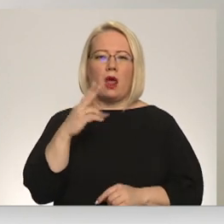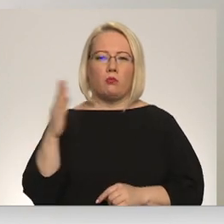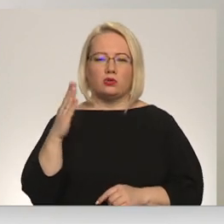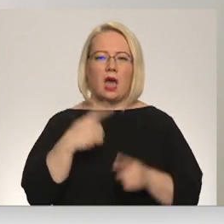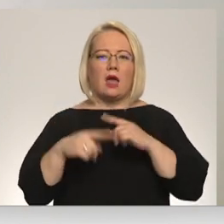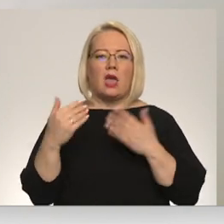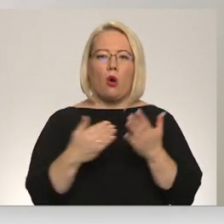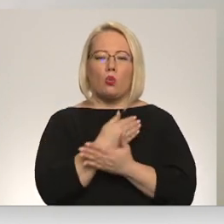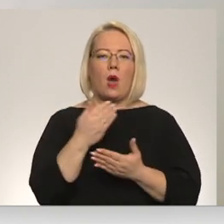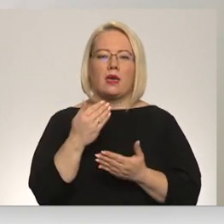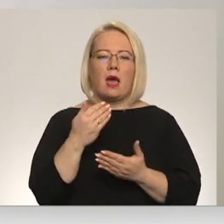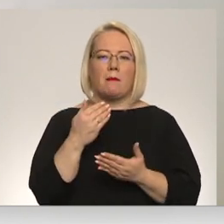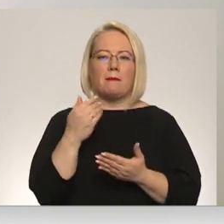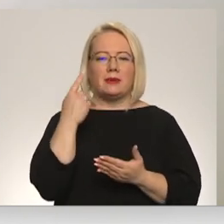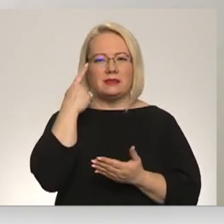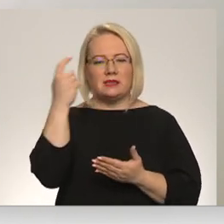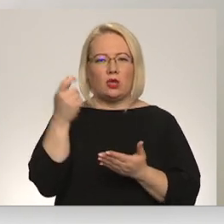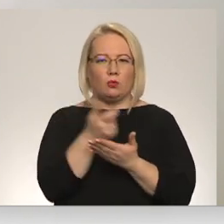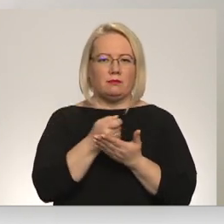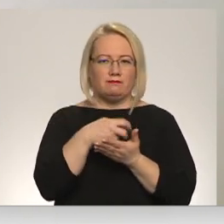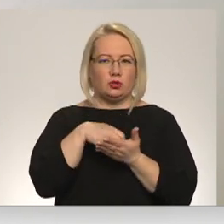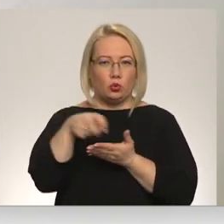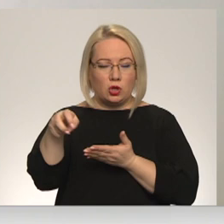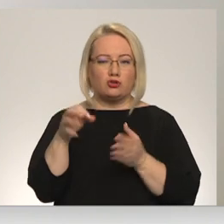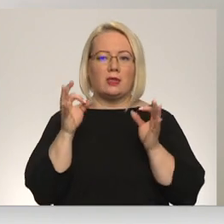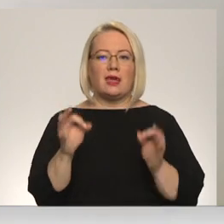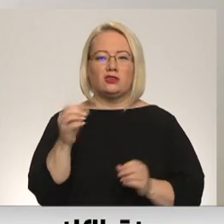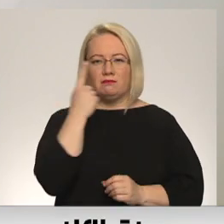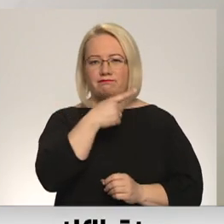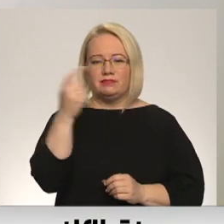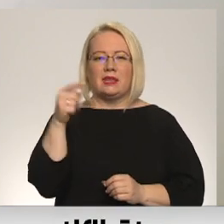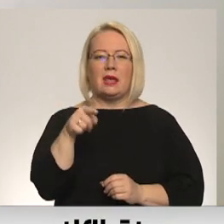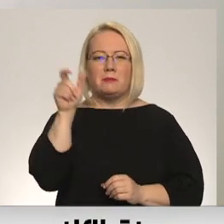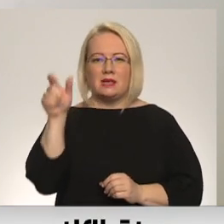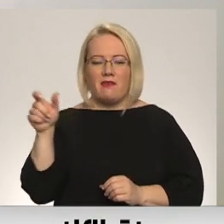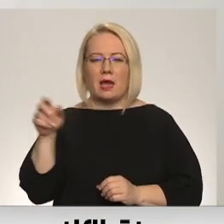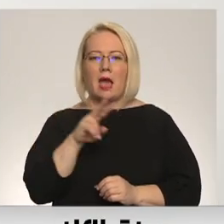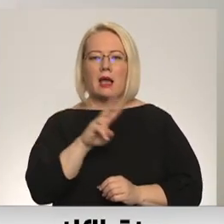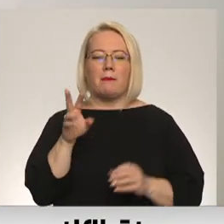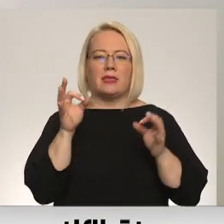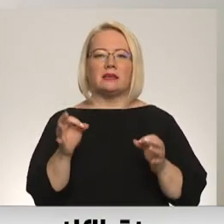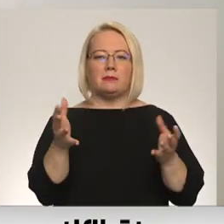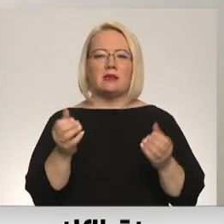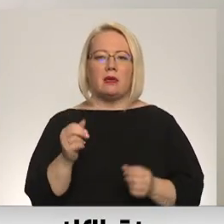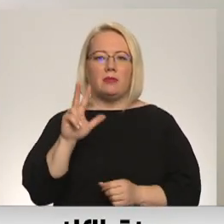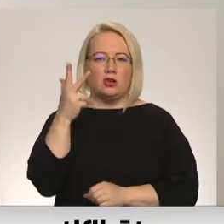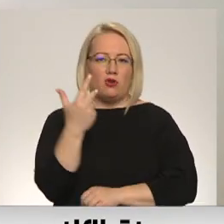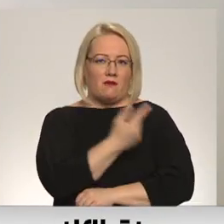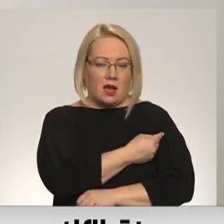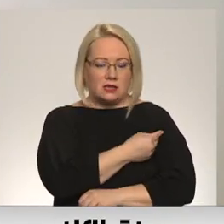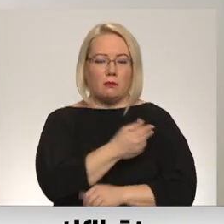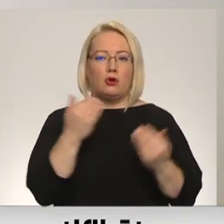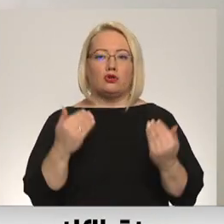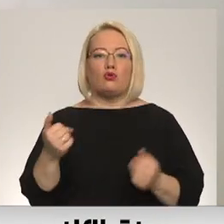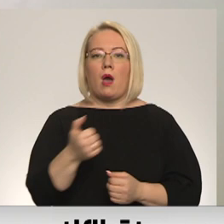tieši informējot tos cilvēkus, kuriem ir tiesības saņemt balstu vakcināciju, šogad mēs esam plānojuši turpināt